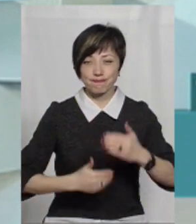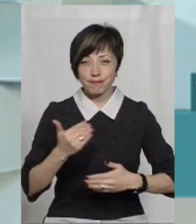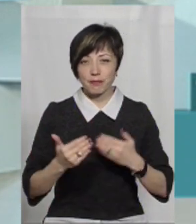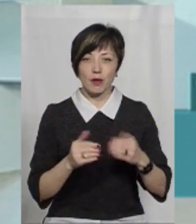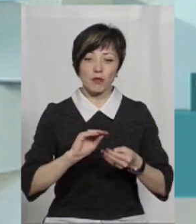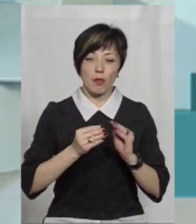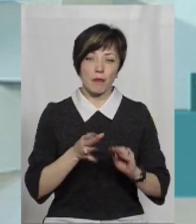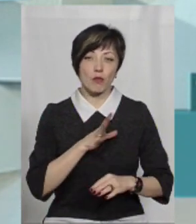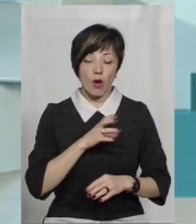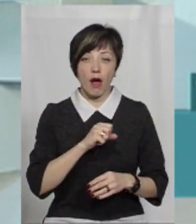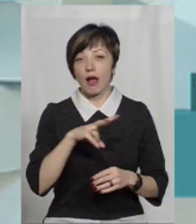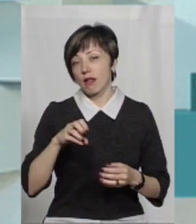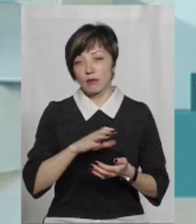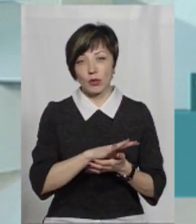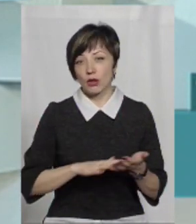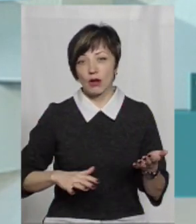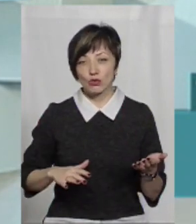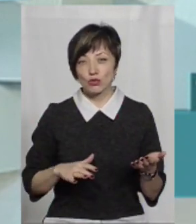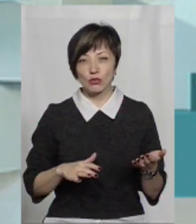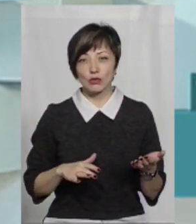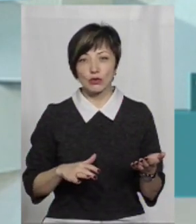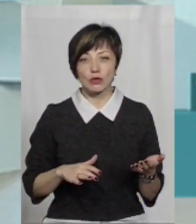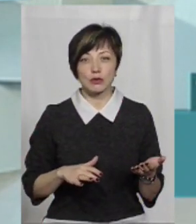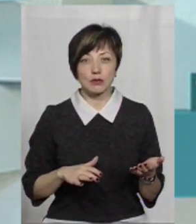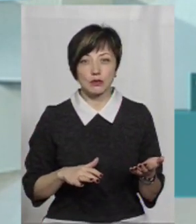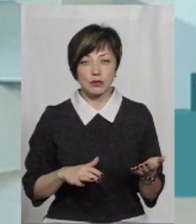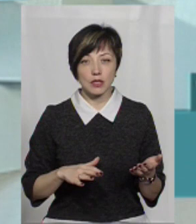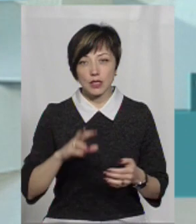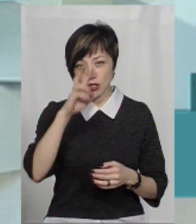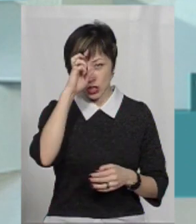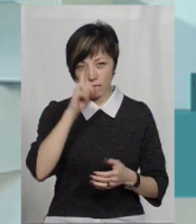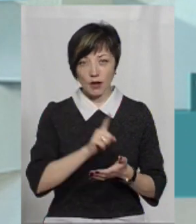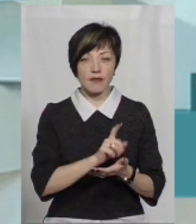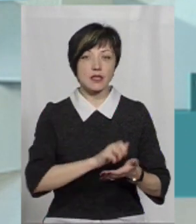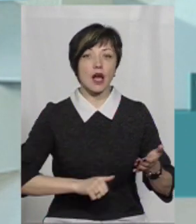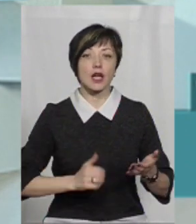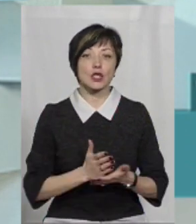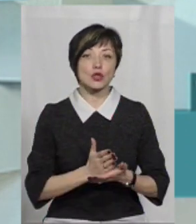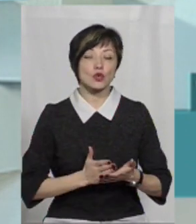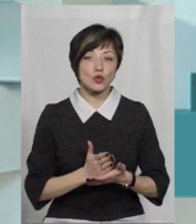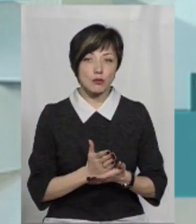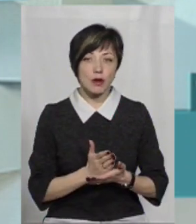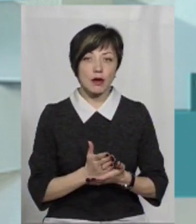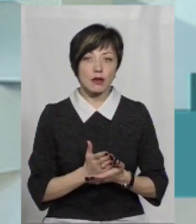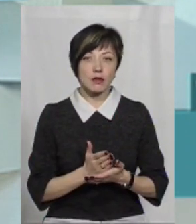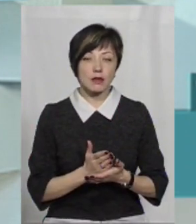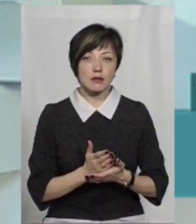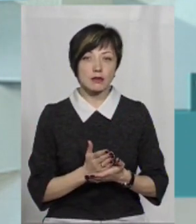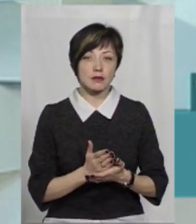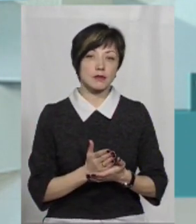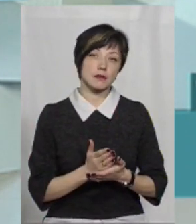виникали. Але в подальшому, кажемо так, державна фіскальна служба пішла в такому